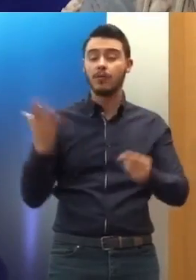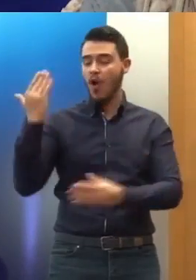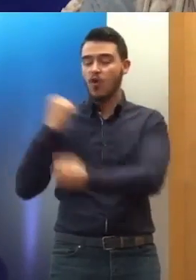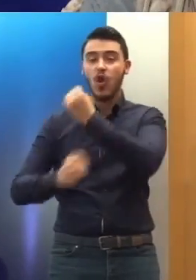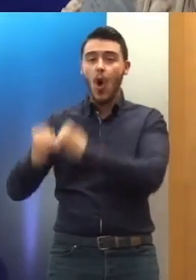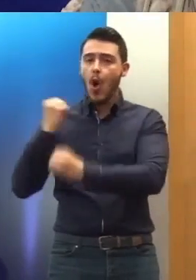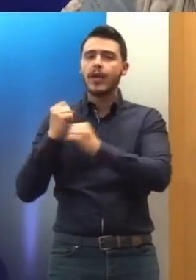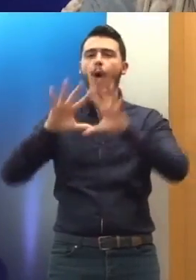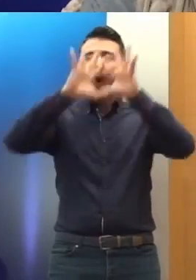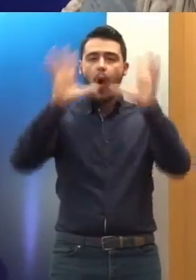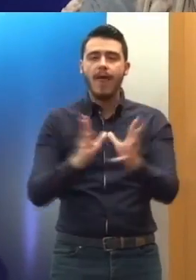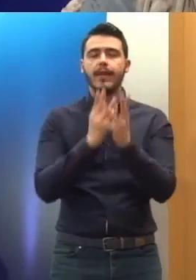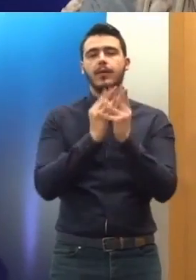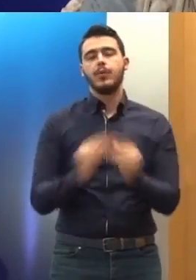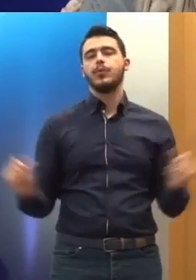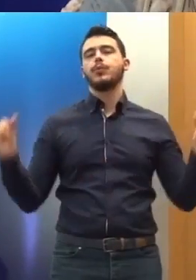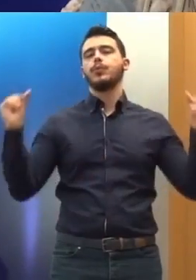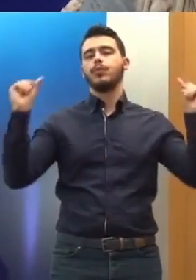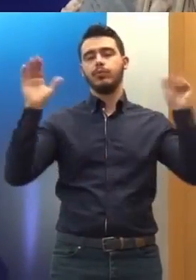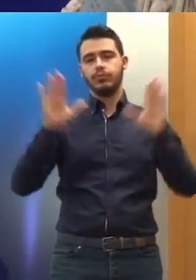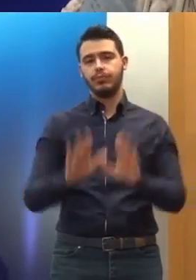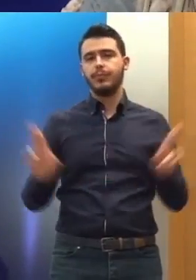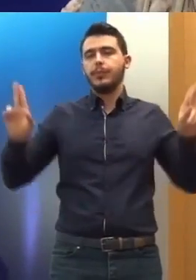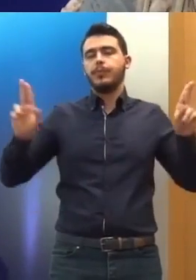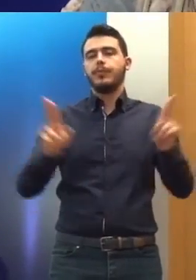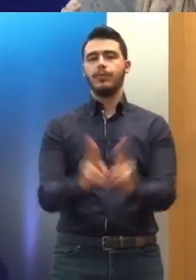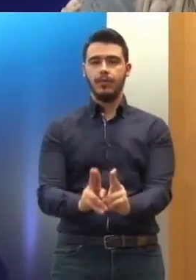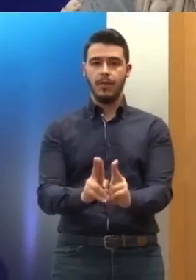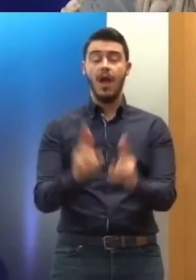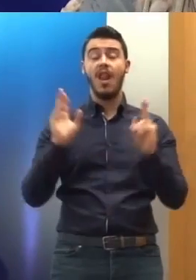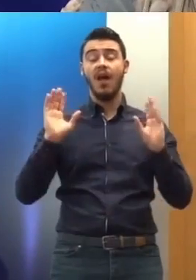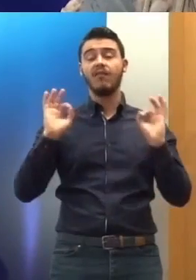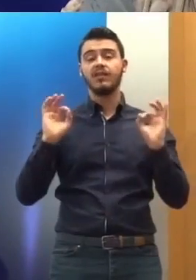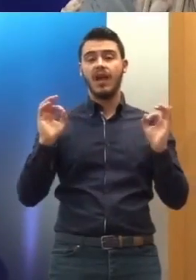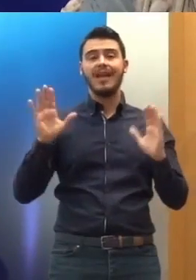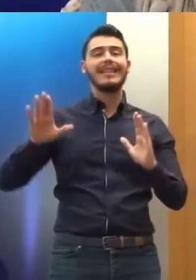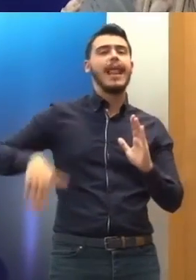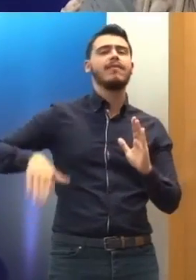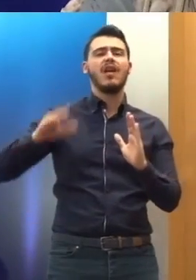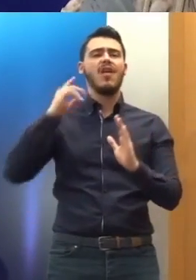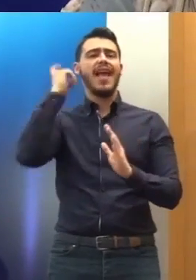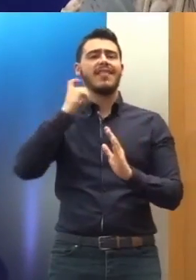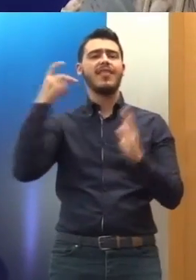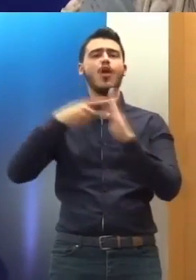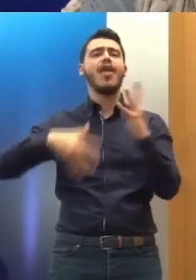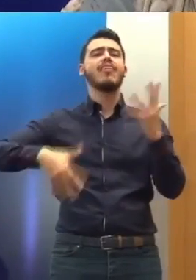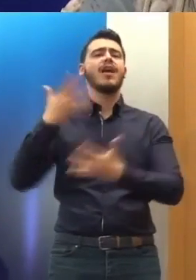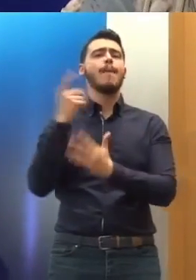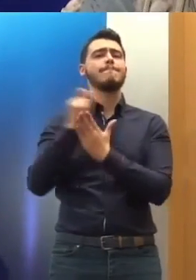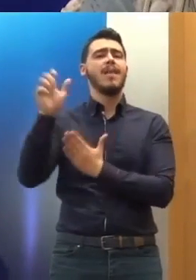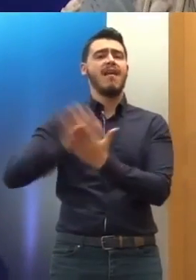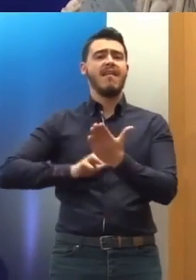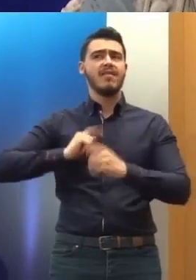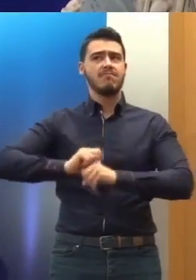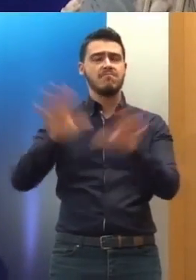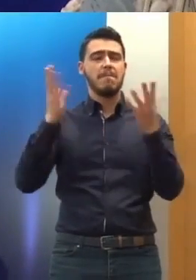Αλλά βεβαίως ακόμα υπάρχουν προβλήματα και στην τελευταία έκθεση που έχει δημοσιευτεί του 2015. Προβλήματα υπήρξαν,